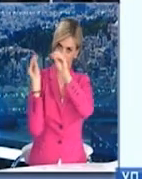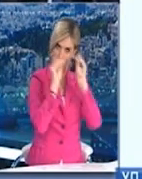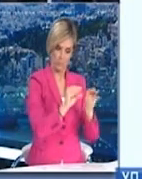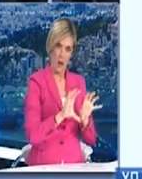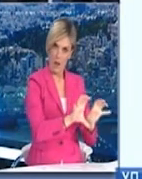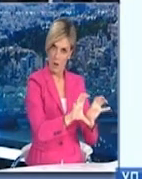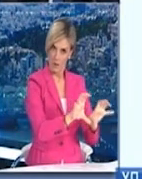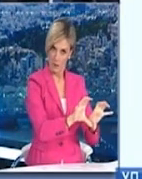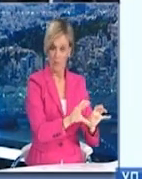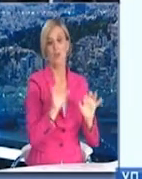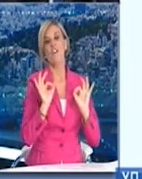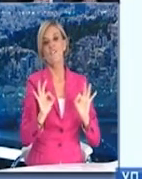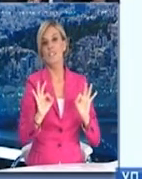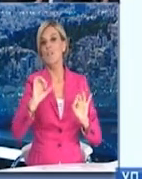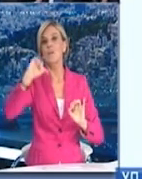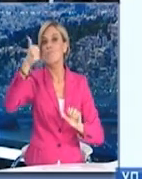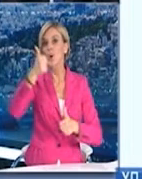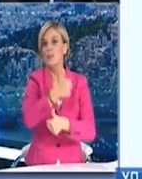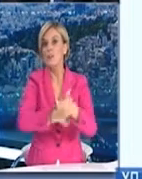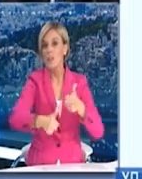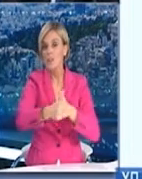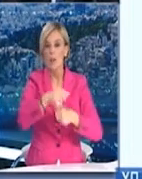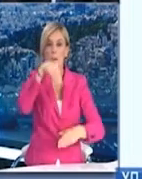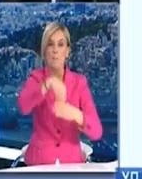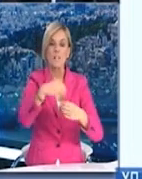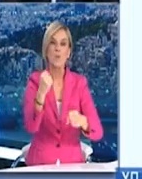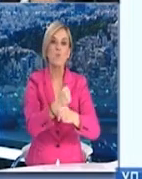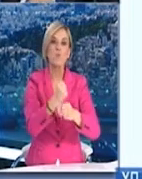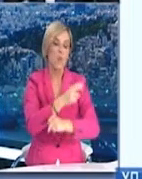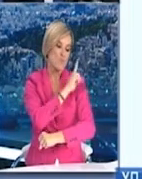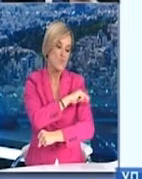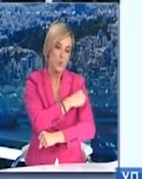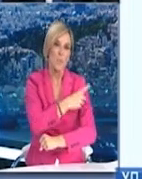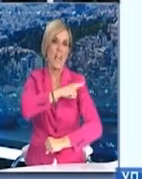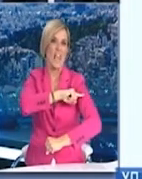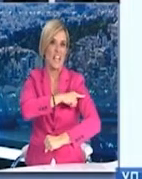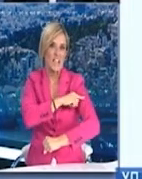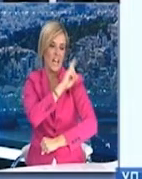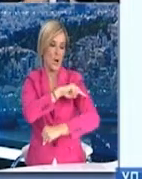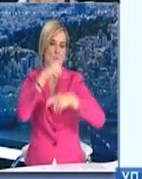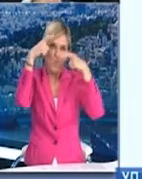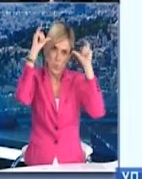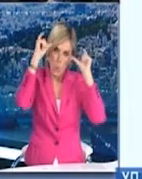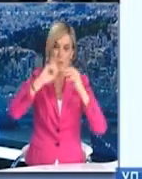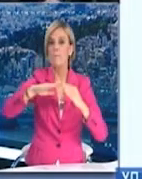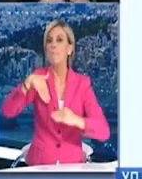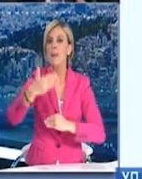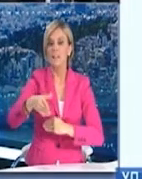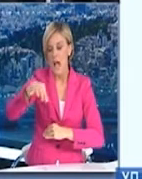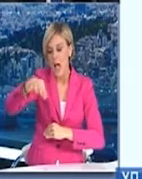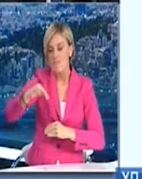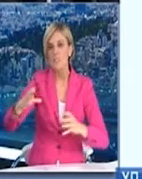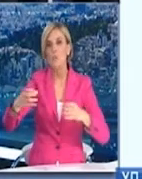το καταλαβαίνουν όλοι, θα εμβολιαστούν οι υγειονομικοί μας, μετά θα εμβολιαστούν οι ευπαθείς ομάδες, δηλαδή οι ομάδες